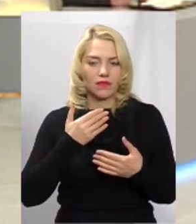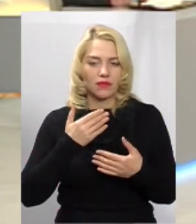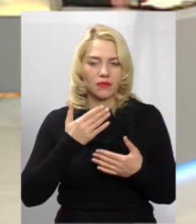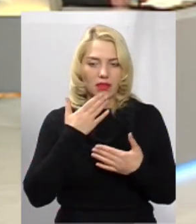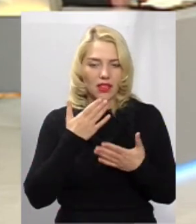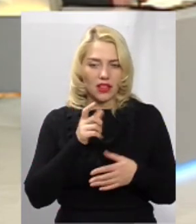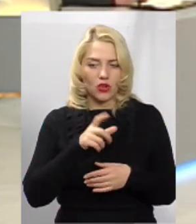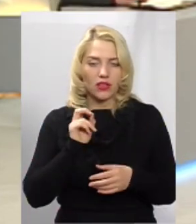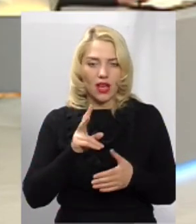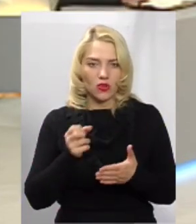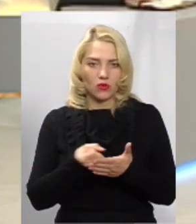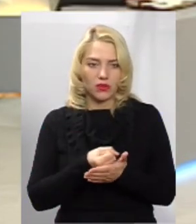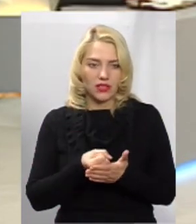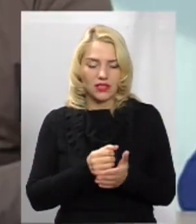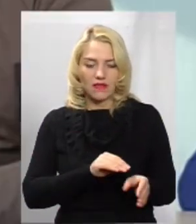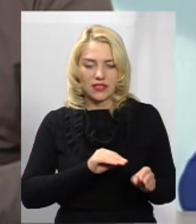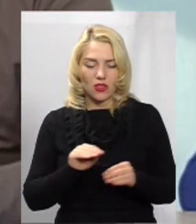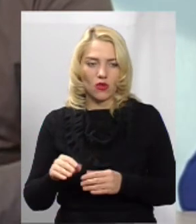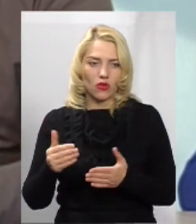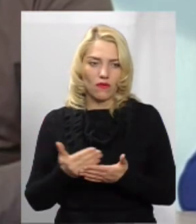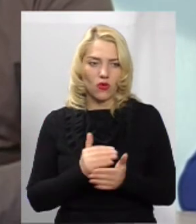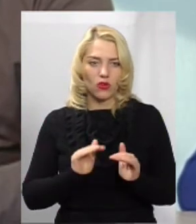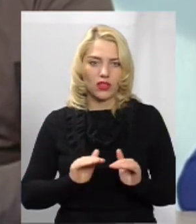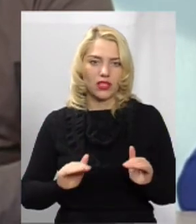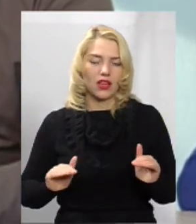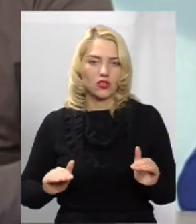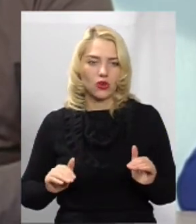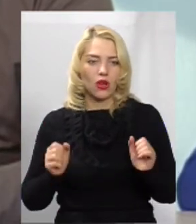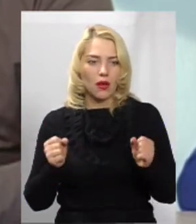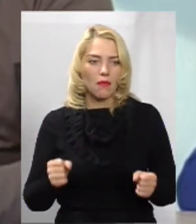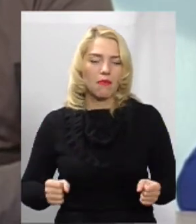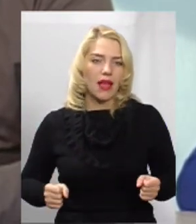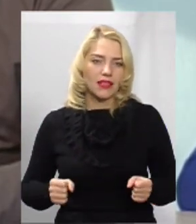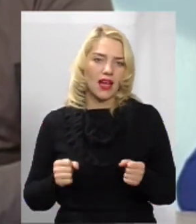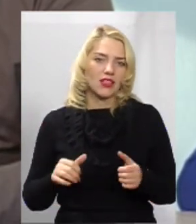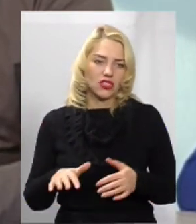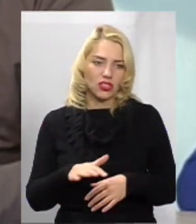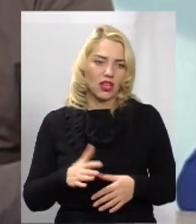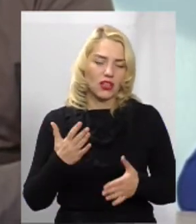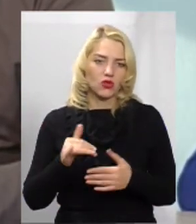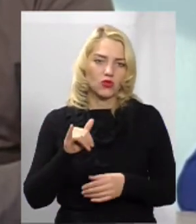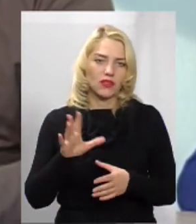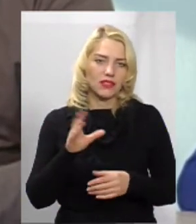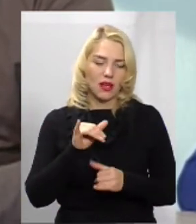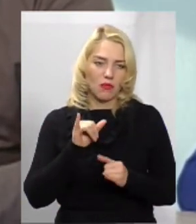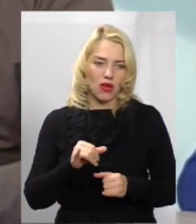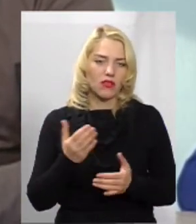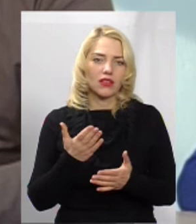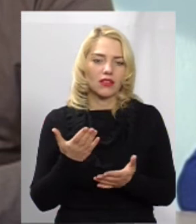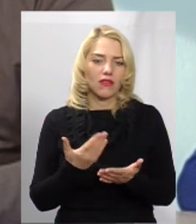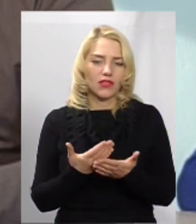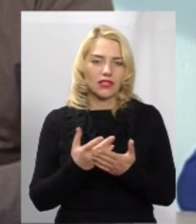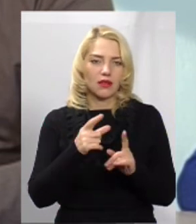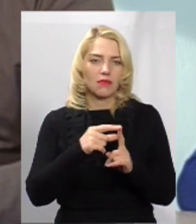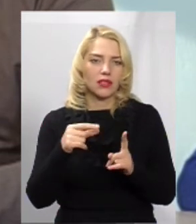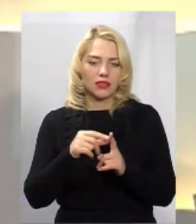домогтися встановлення нового дитячого майданчика, якщо у них вже дуже все погано. Який основний принцип, все ж